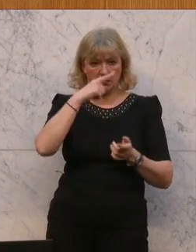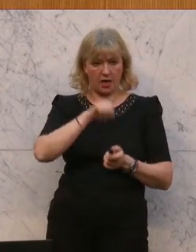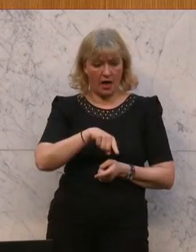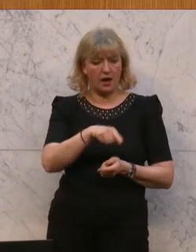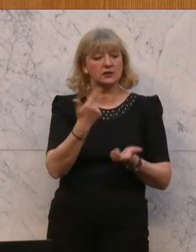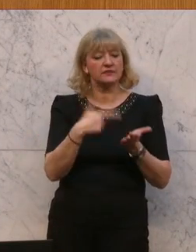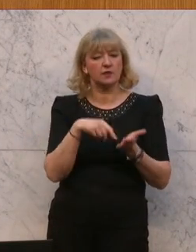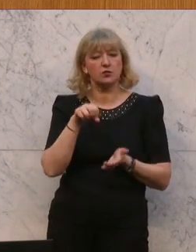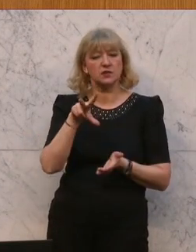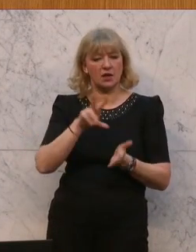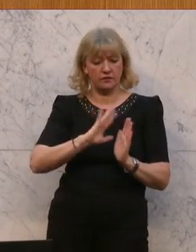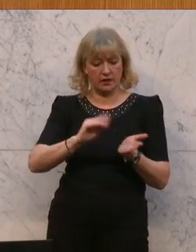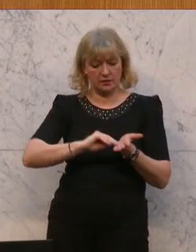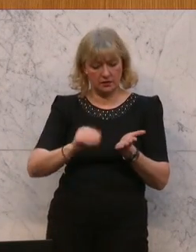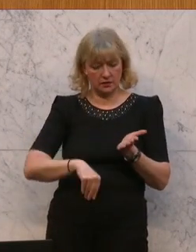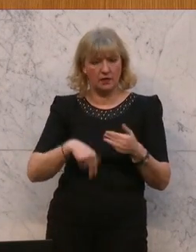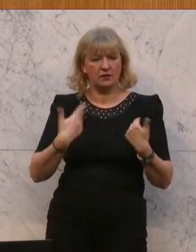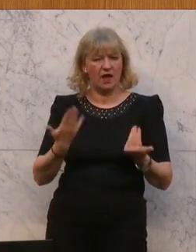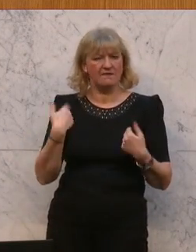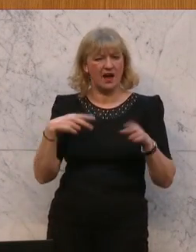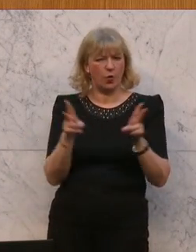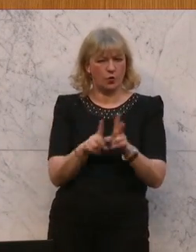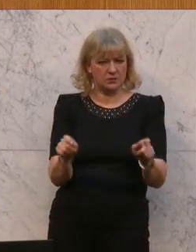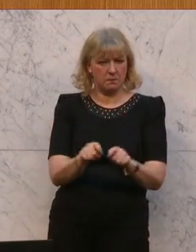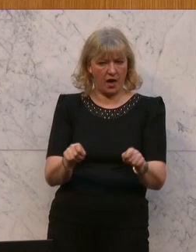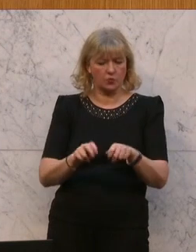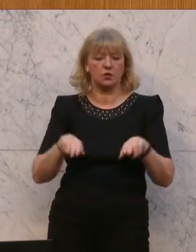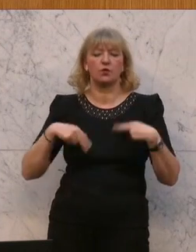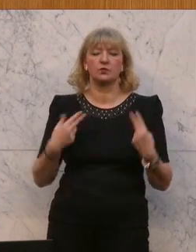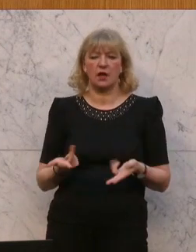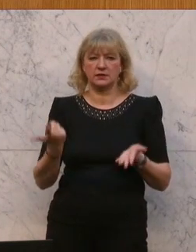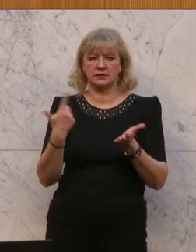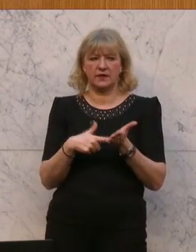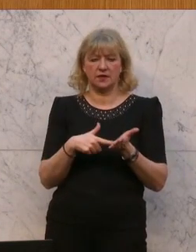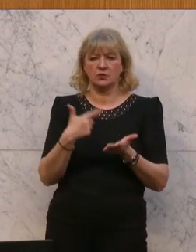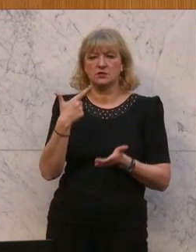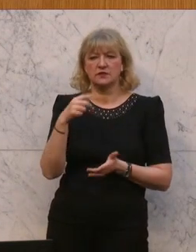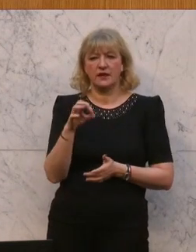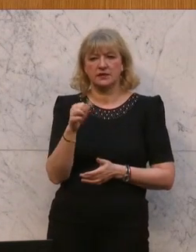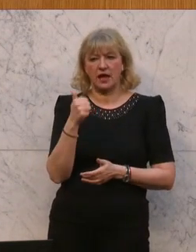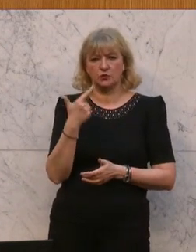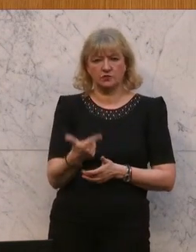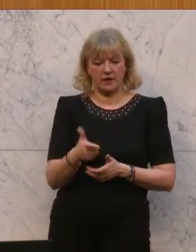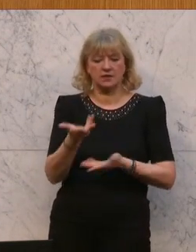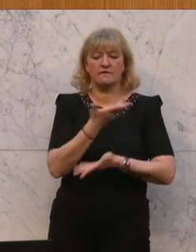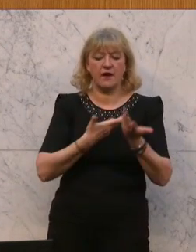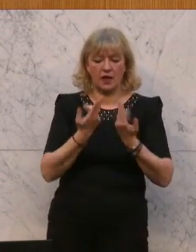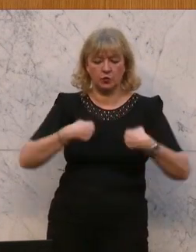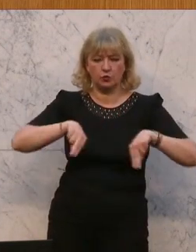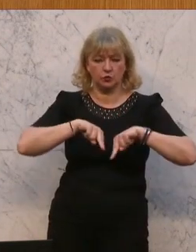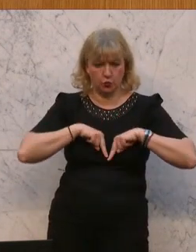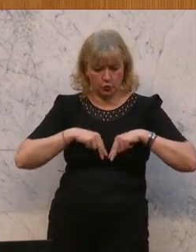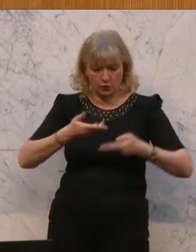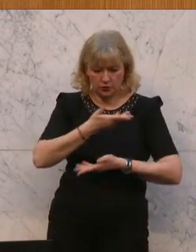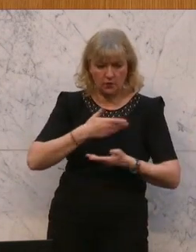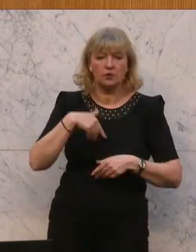bereits parafiert, dann kurzfristig ausgesetzt. Und letztendlich wurden 2021 die Verhandlungen wieder aufgenommen und 2022